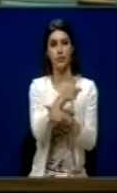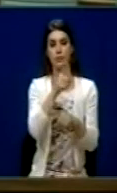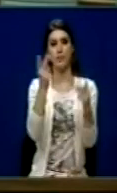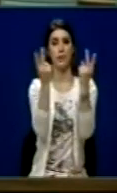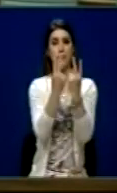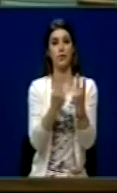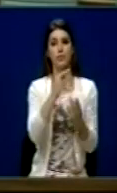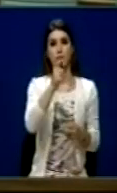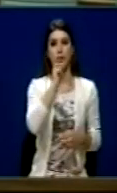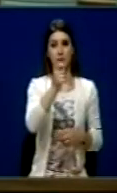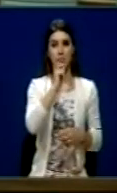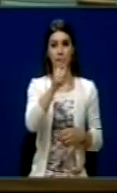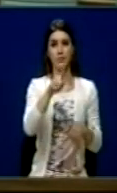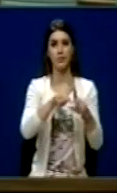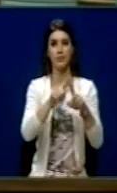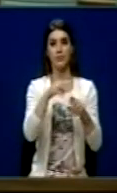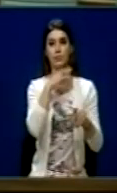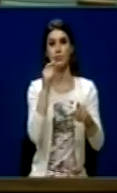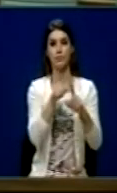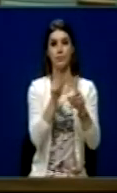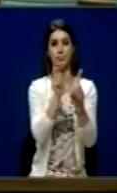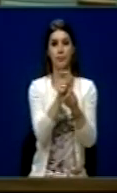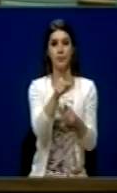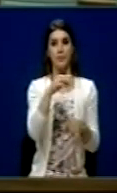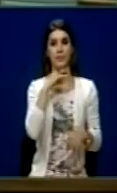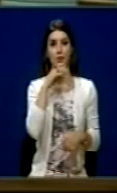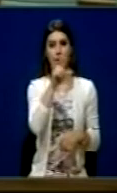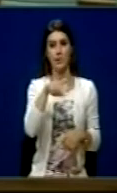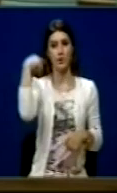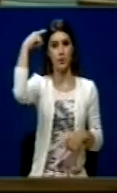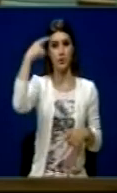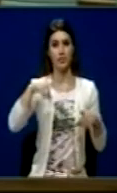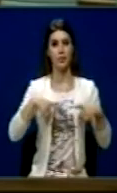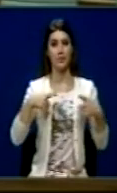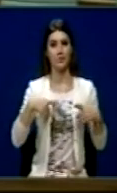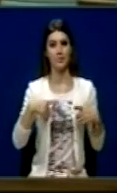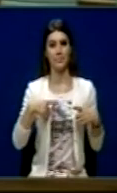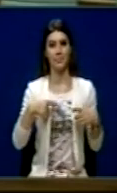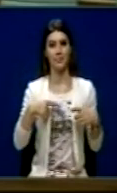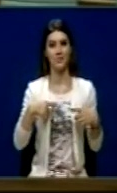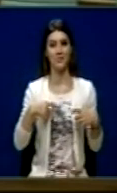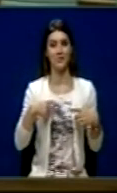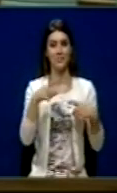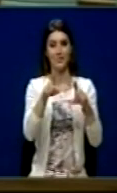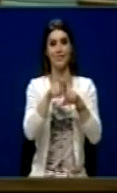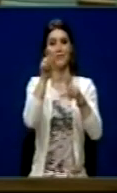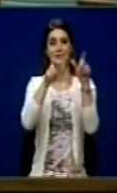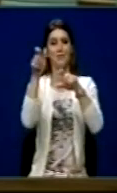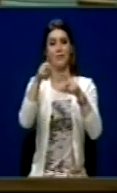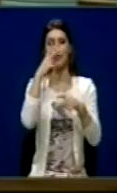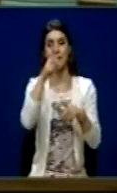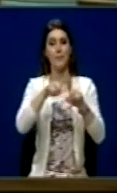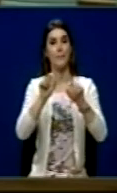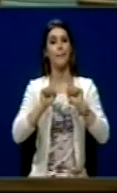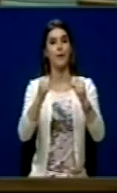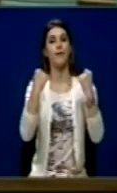i akuzaj rëndë shqiptarve të Ljuginës e Preshevës, dhe në të njëti njëtën intervjist, e shprejhe admirimin e ti të pakunëshës për strukturat i legalit për sërbisë, për qëndrushë më